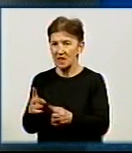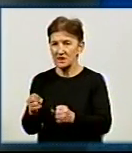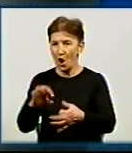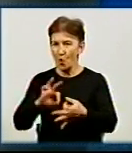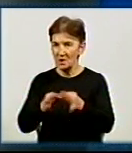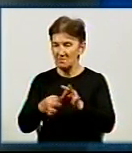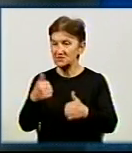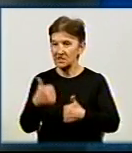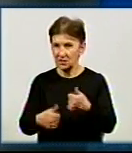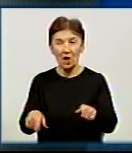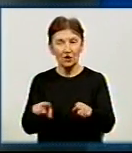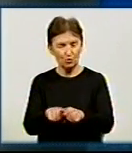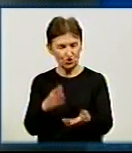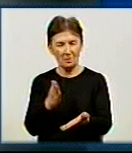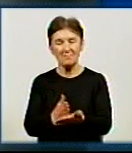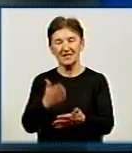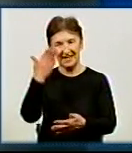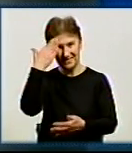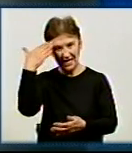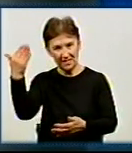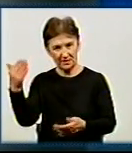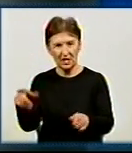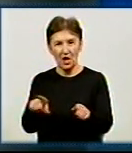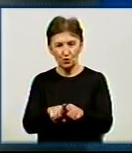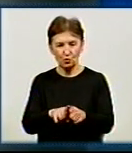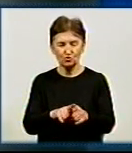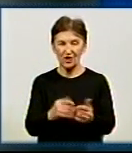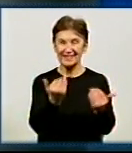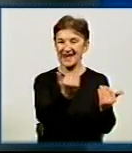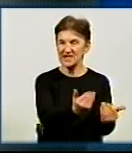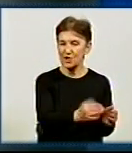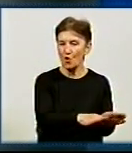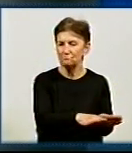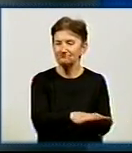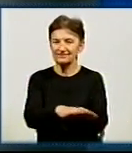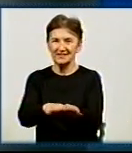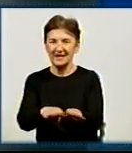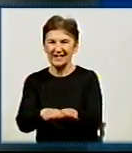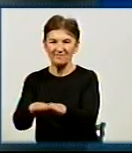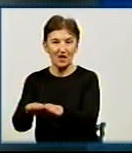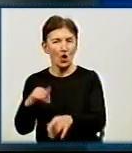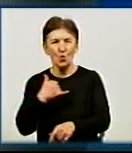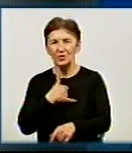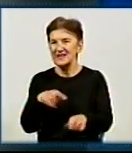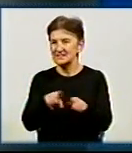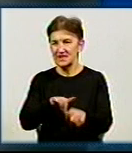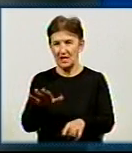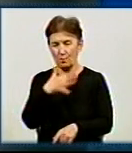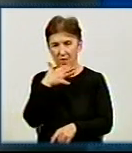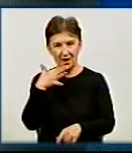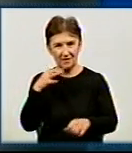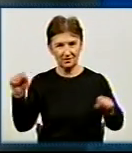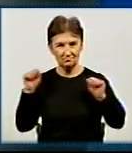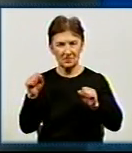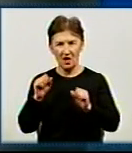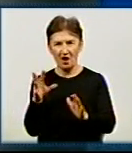це теж потрібно мати талант, і на неї теж потрібно рівнятися. Тому що, дійсно, у нас не так багато спортсменів входять до